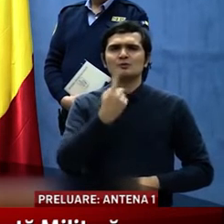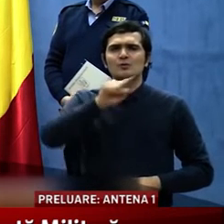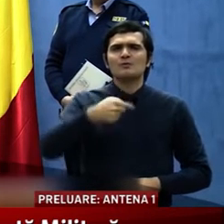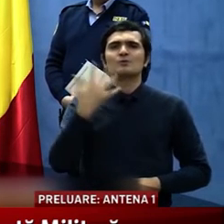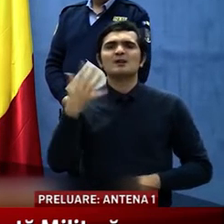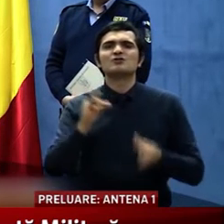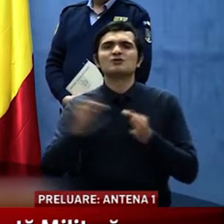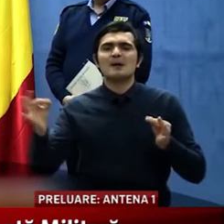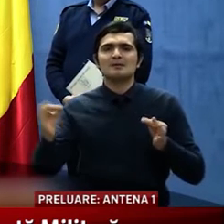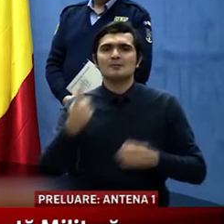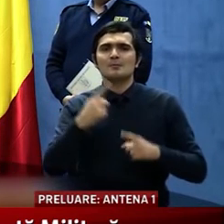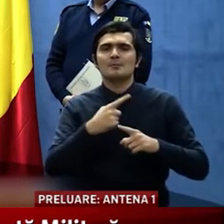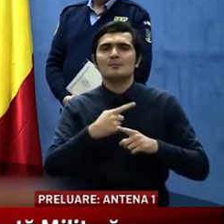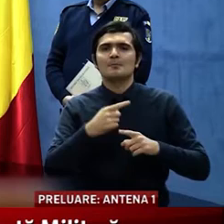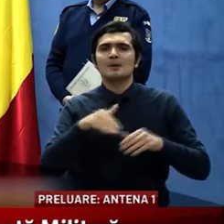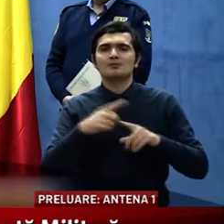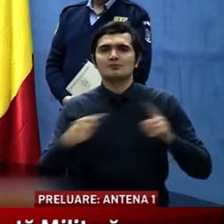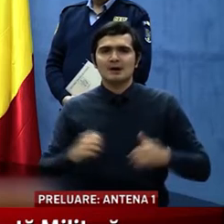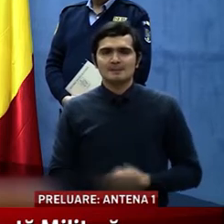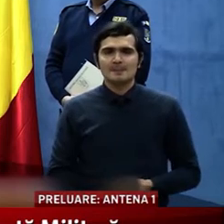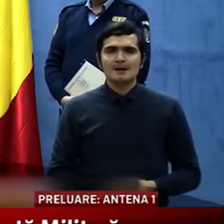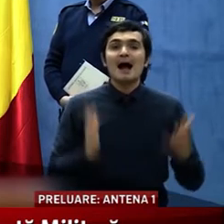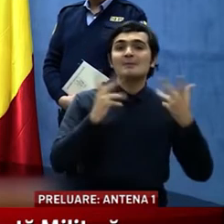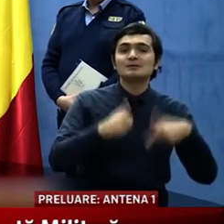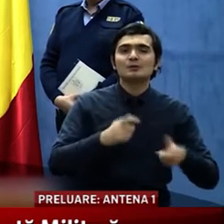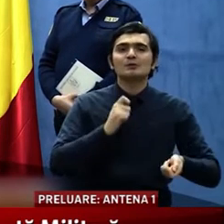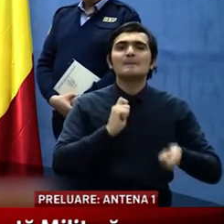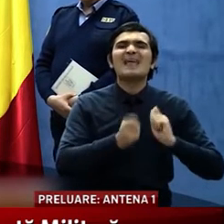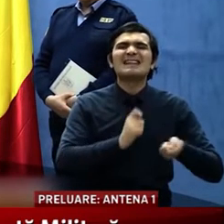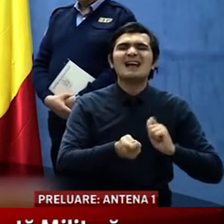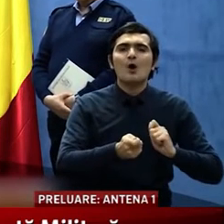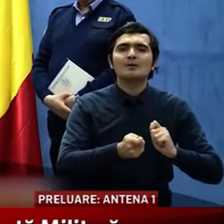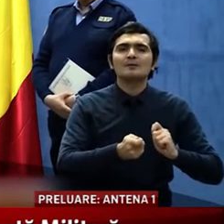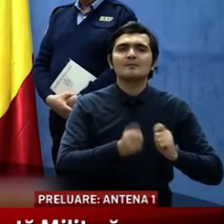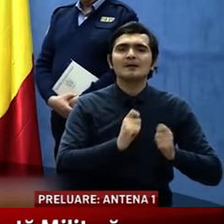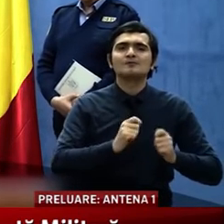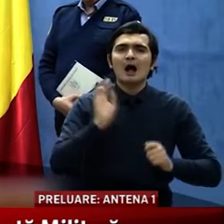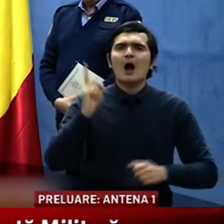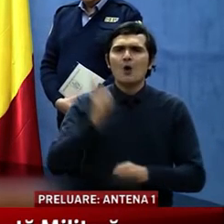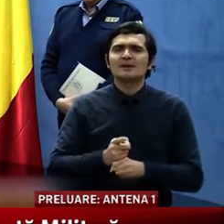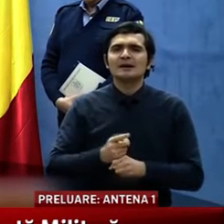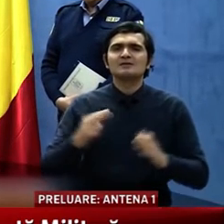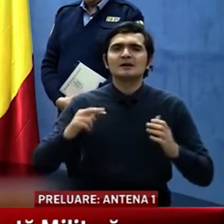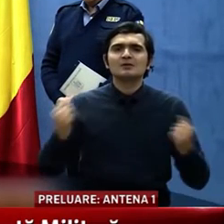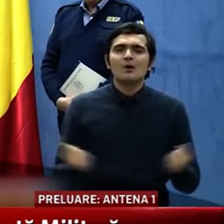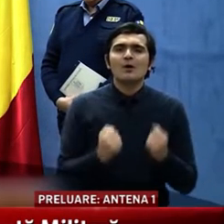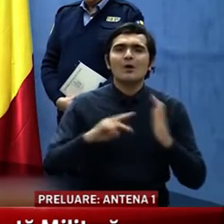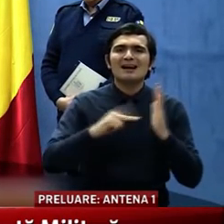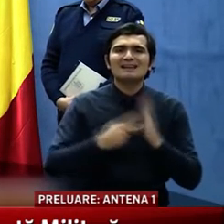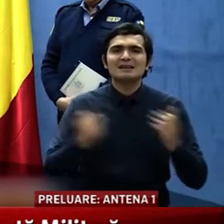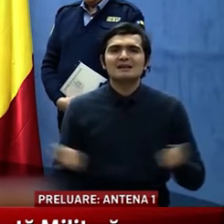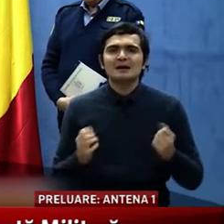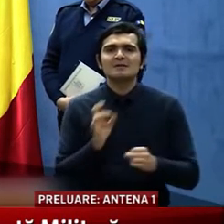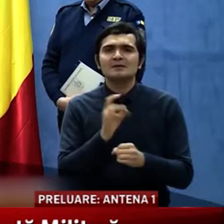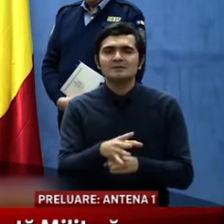Administratorii piețelor agroalimentare au obligația de a organiza activitatea de vânzare, astfel încât să